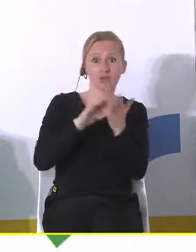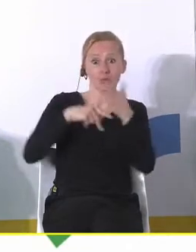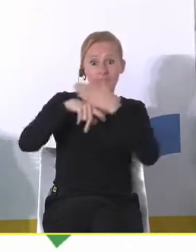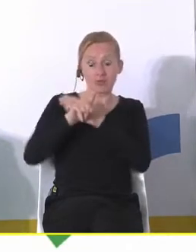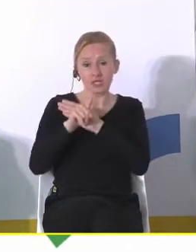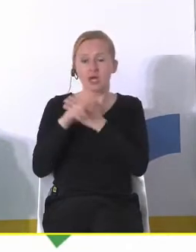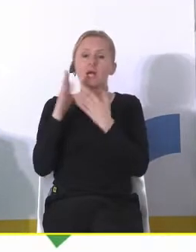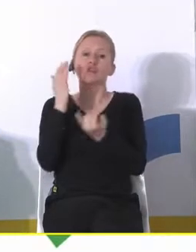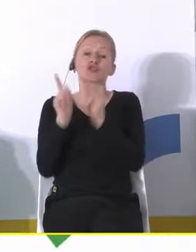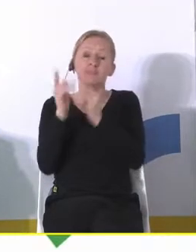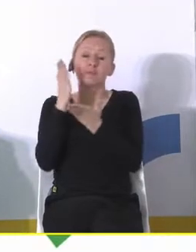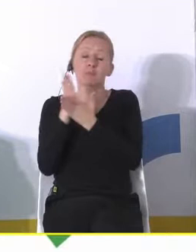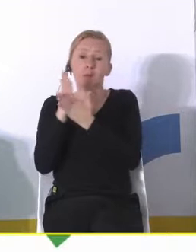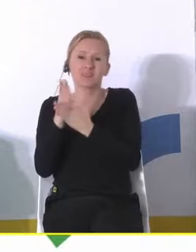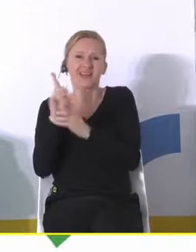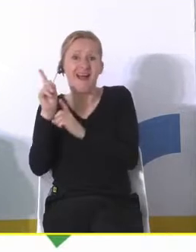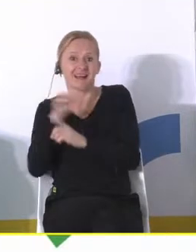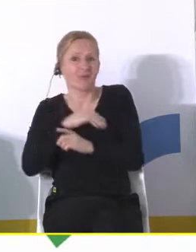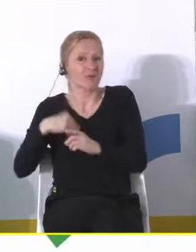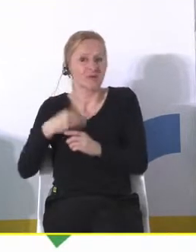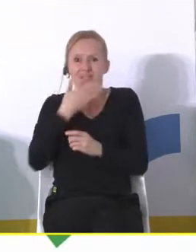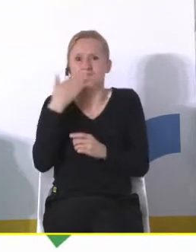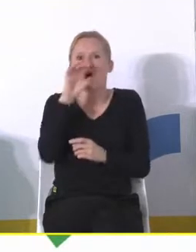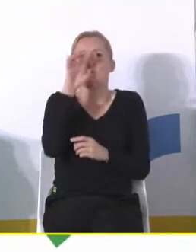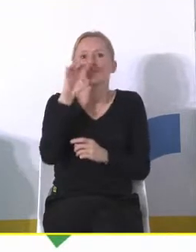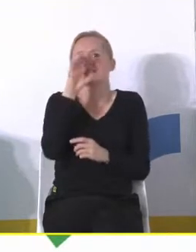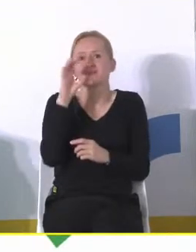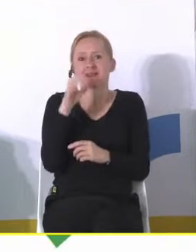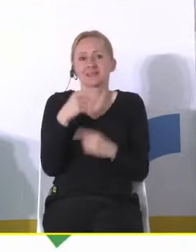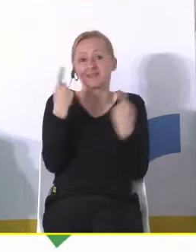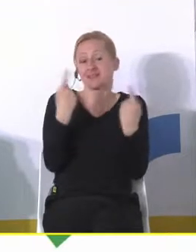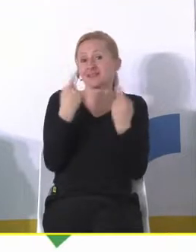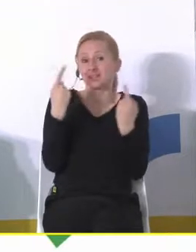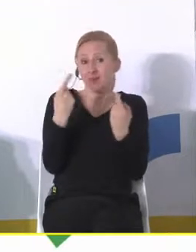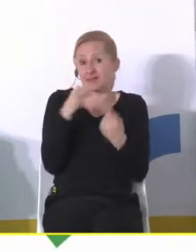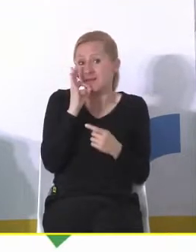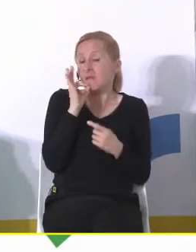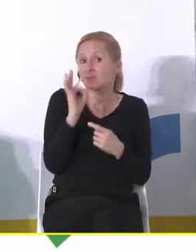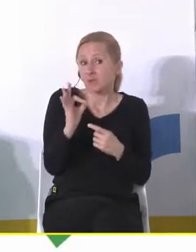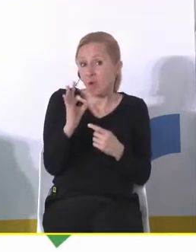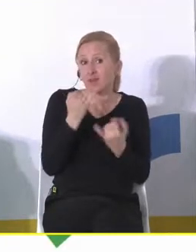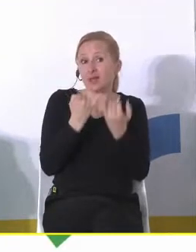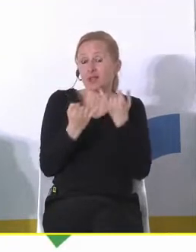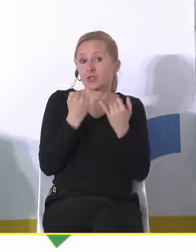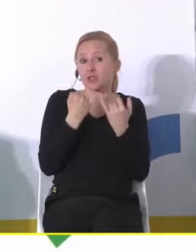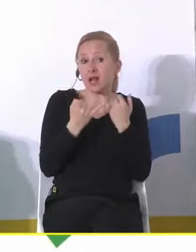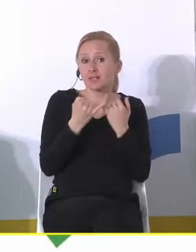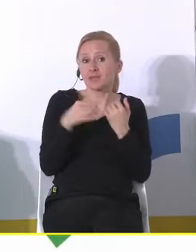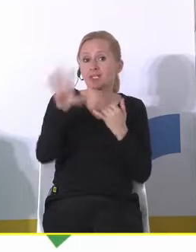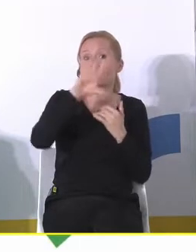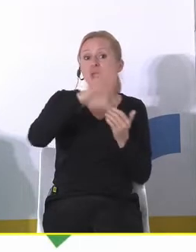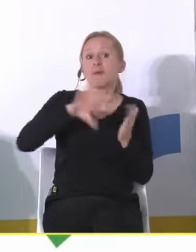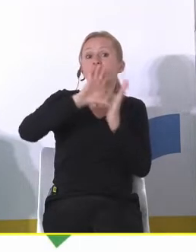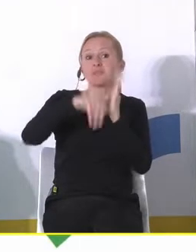Aczkolwiek w warunkach polskich nie zaobserwowałem sytuacji, gdy w jakimś